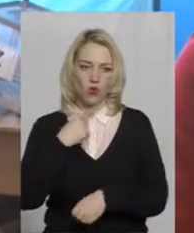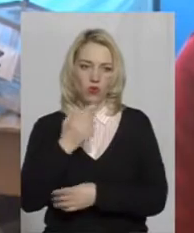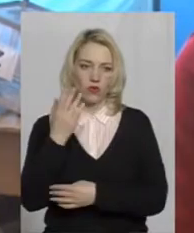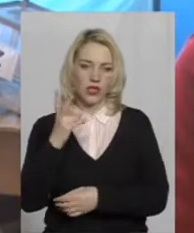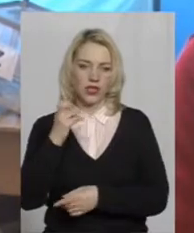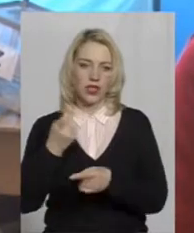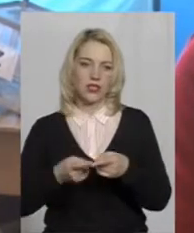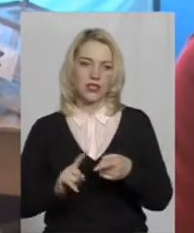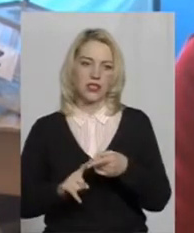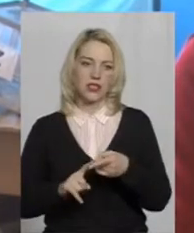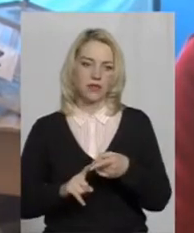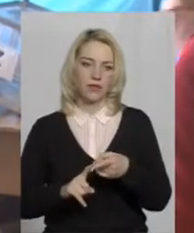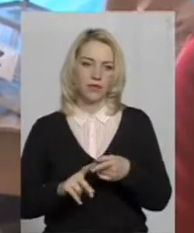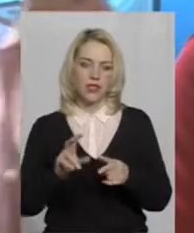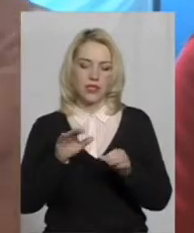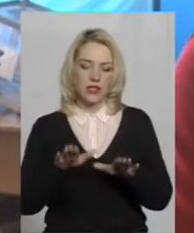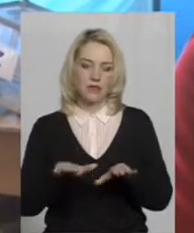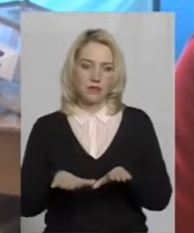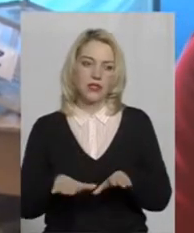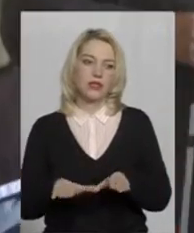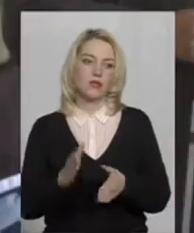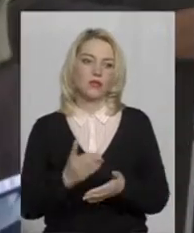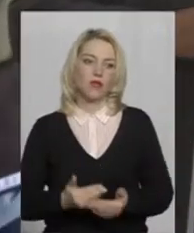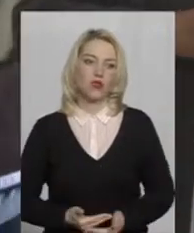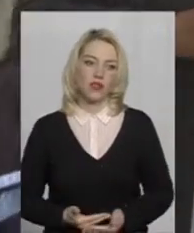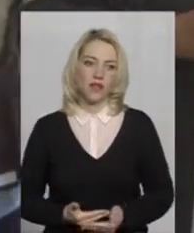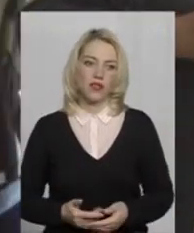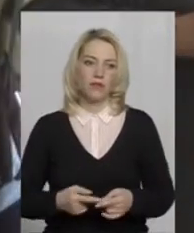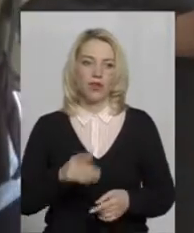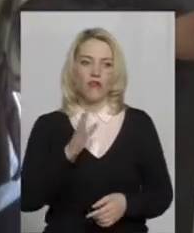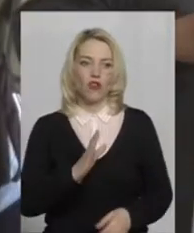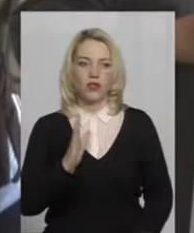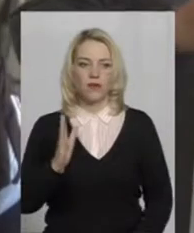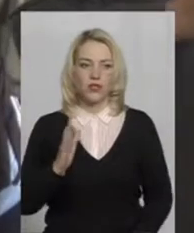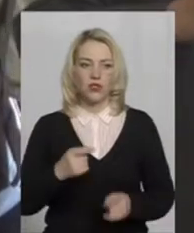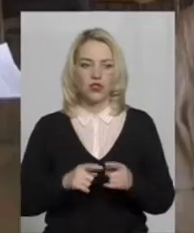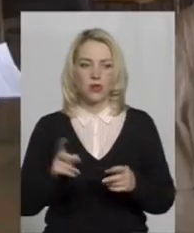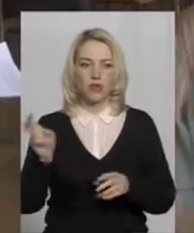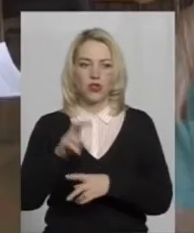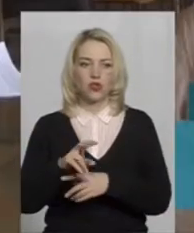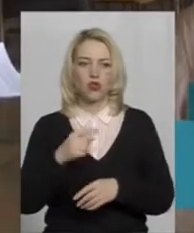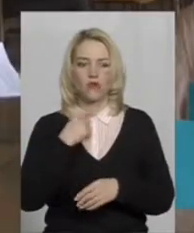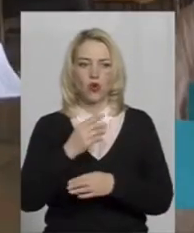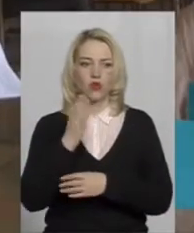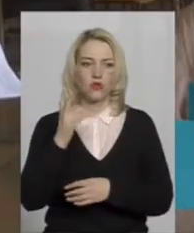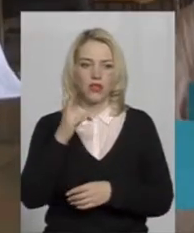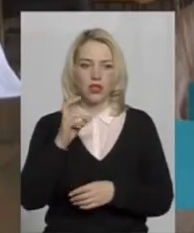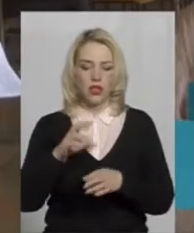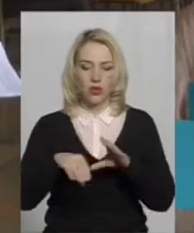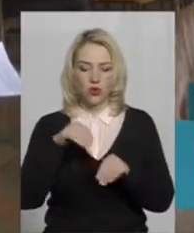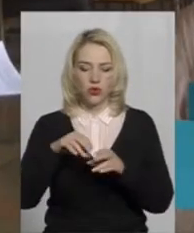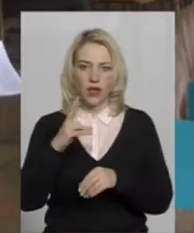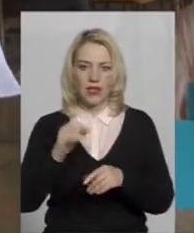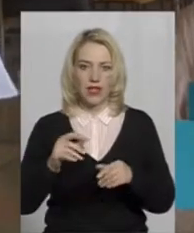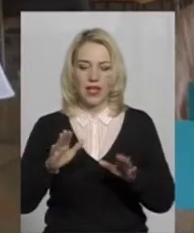за місцем проживання. Володимир Васильович Масюра прийшов голосувати на дільницю, оскільки